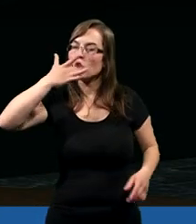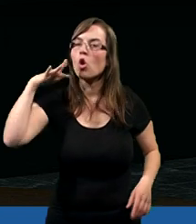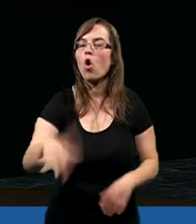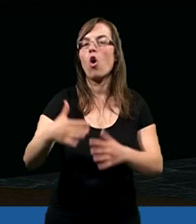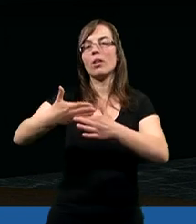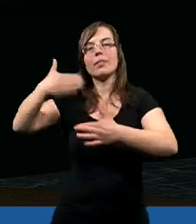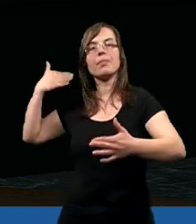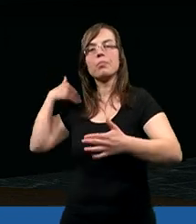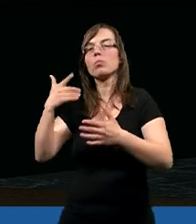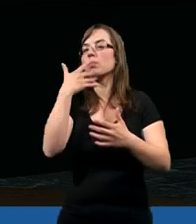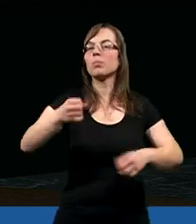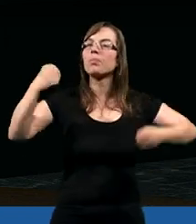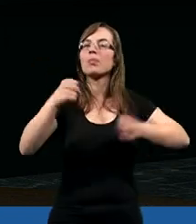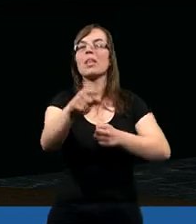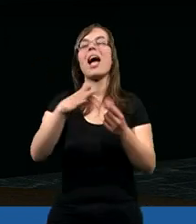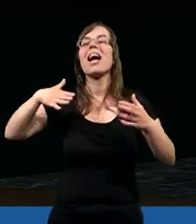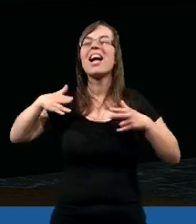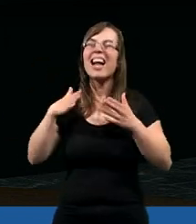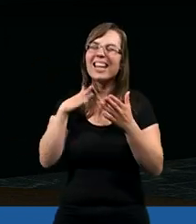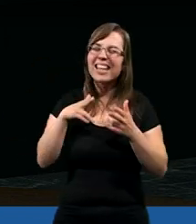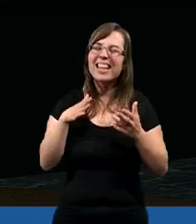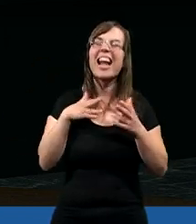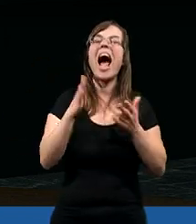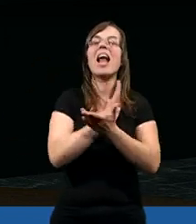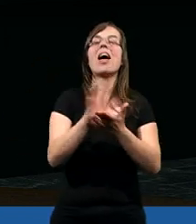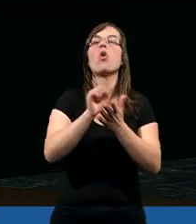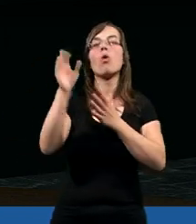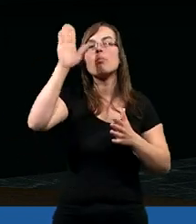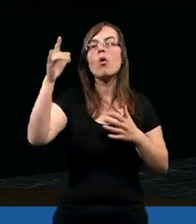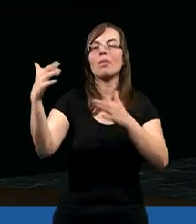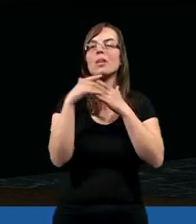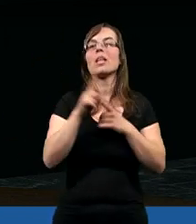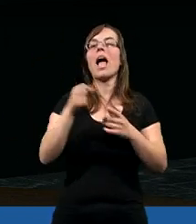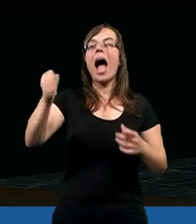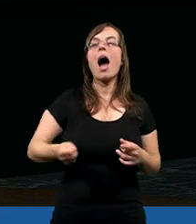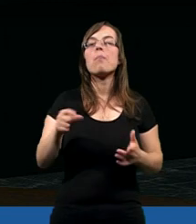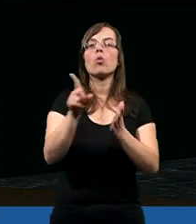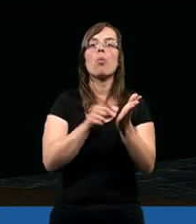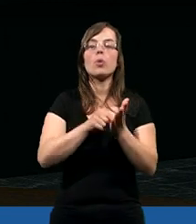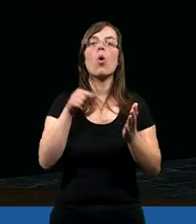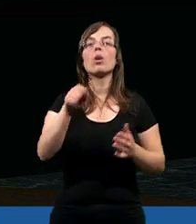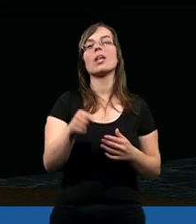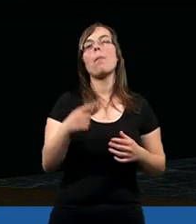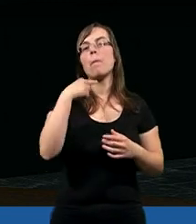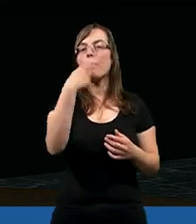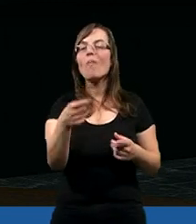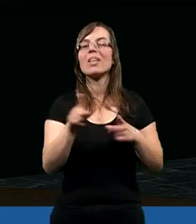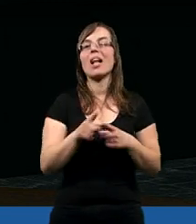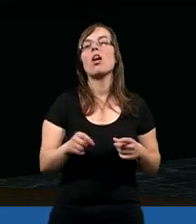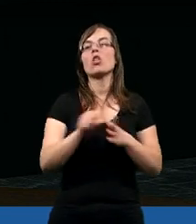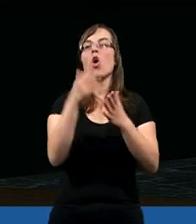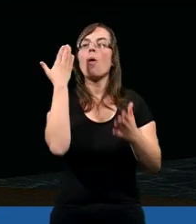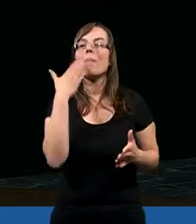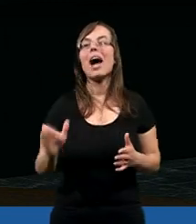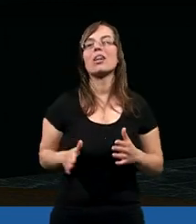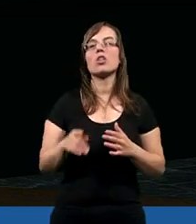gorąca. Przecież to było działanie rewolucyjne dla tamtego czasu. Powiem więcej, apostoł Piotr posuwa się, że tak powiem, do